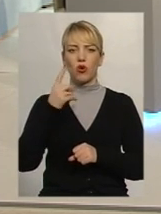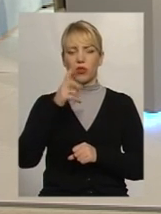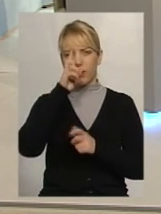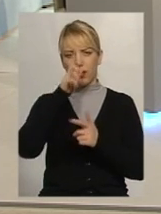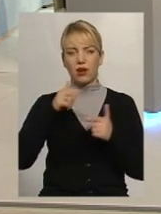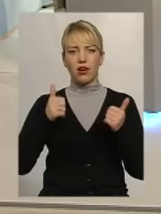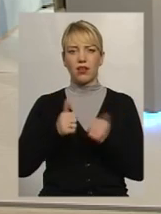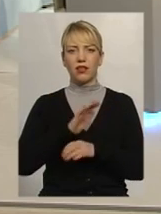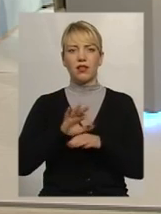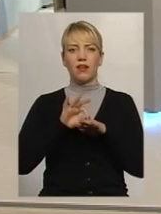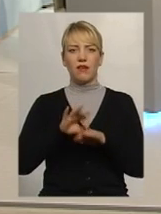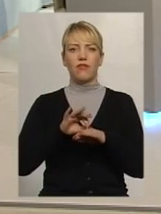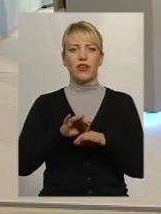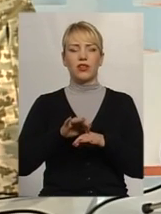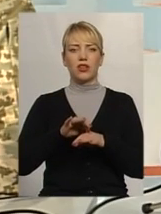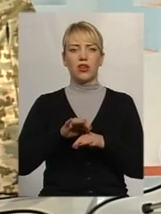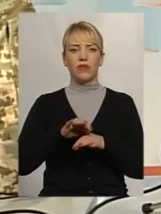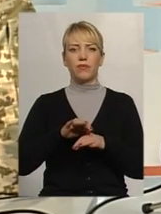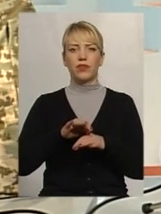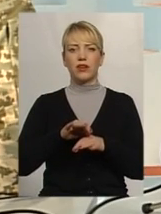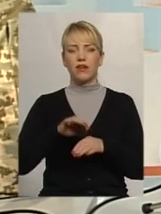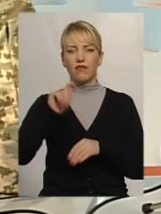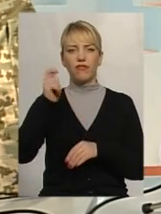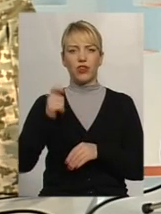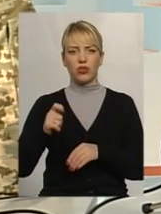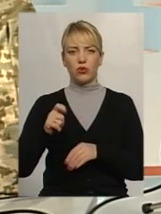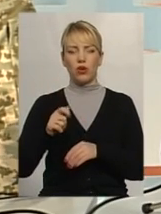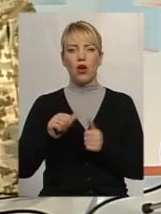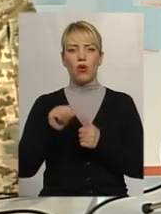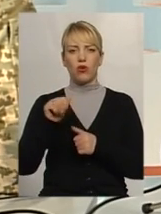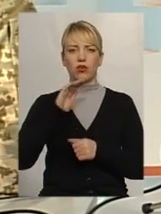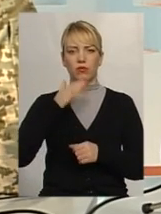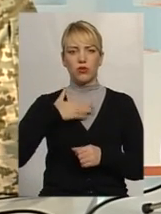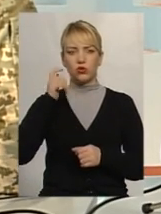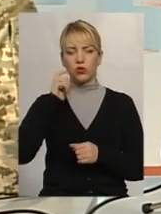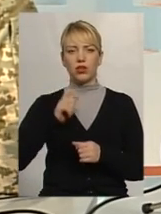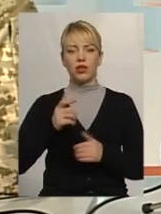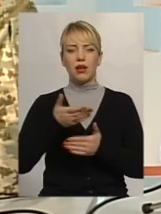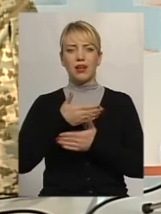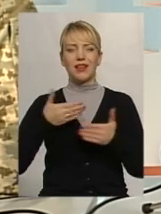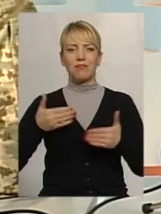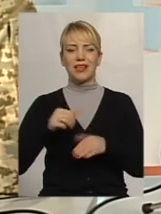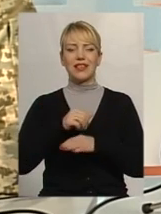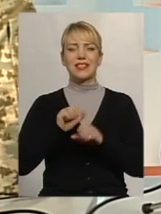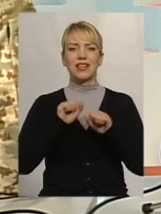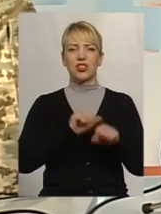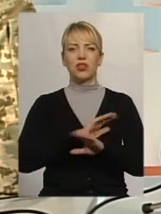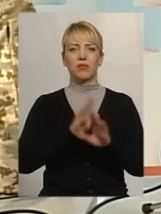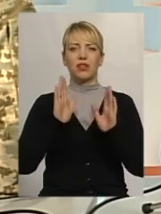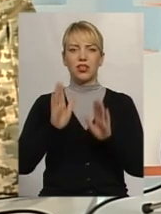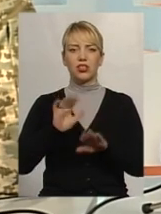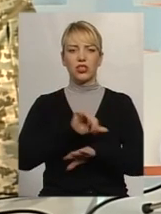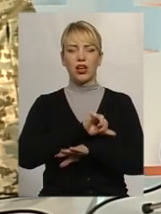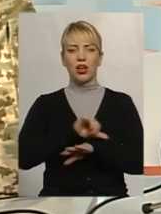війну сьогодні, крім України. І ми захищаємо не лише свої кордони, а безпеку в Європі. Тому тут